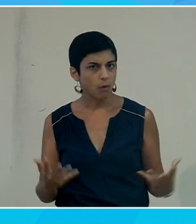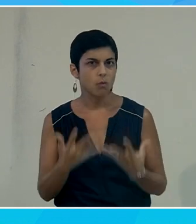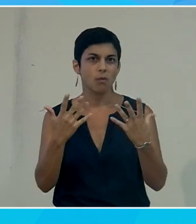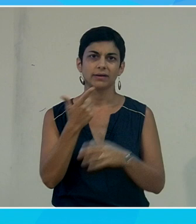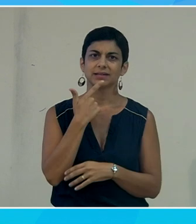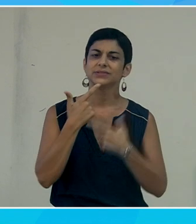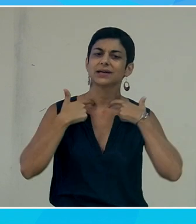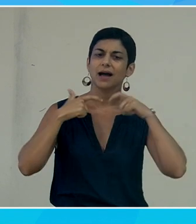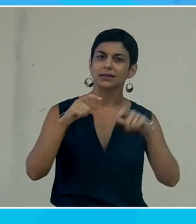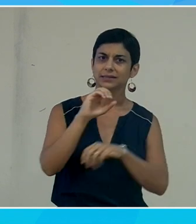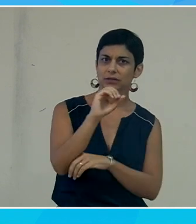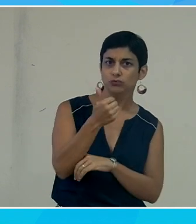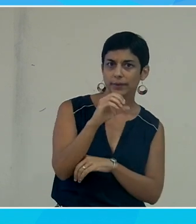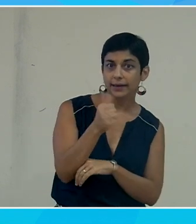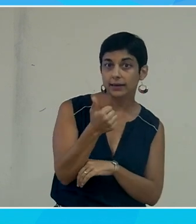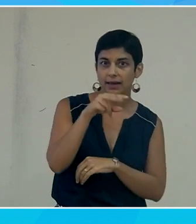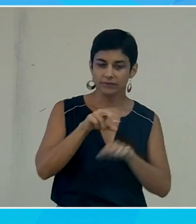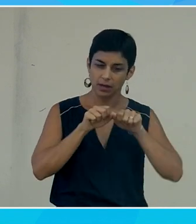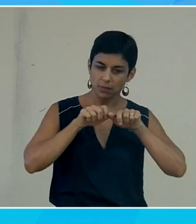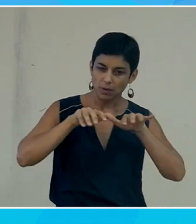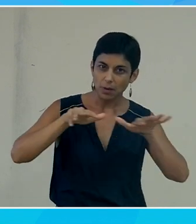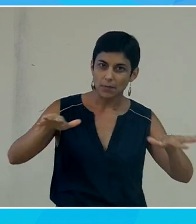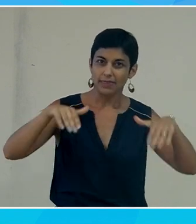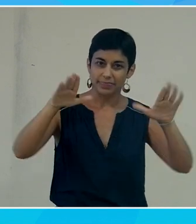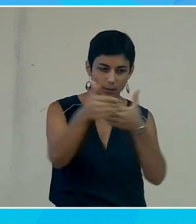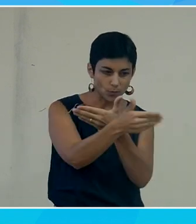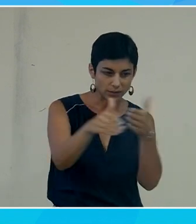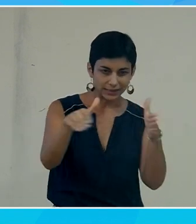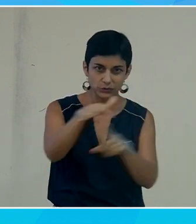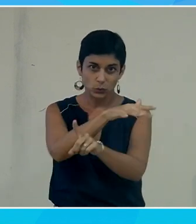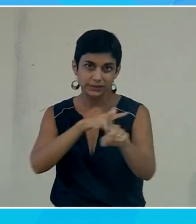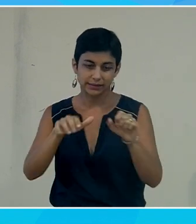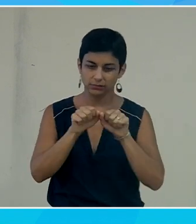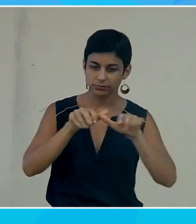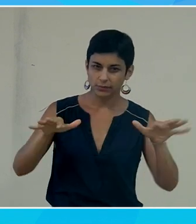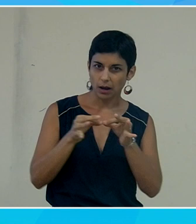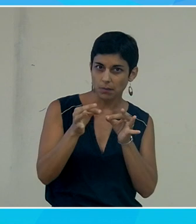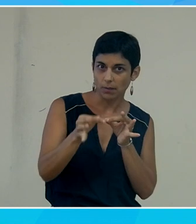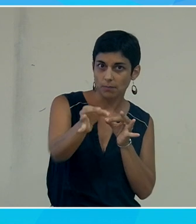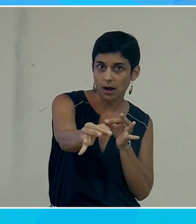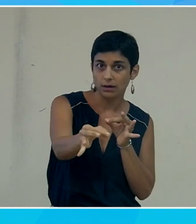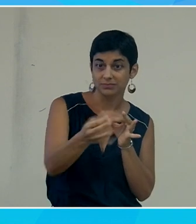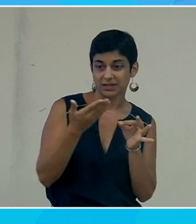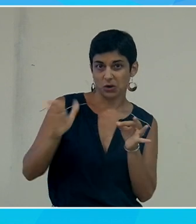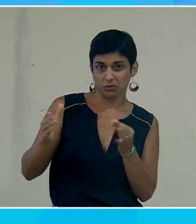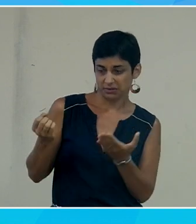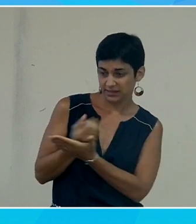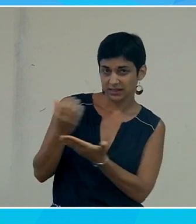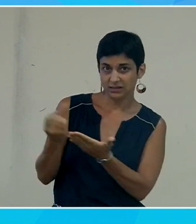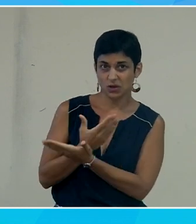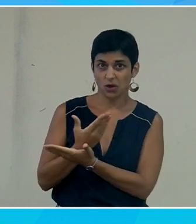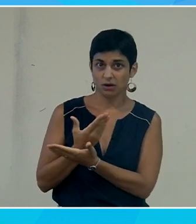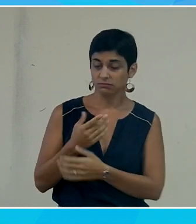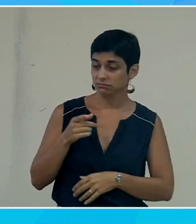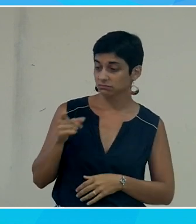'accessibilité numérique est en train d'irriguer différents secteurs de la société et puis d'autres indicateurs qui sont que le